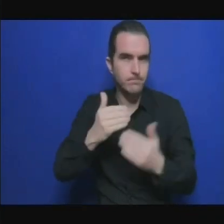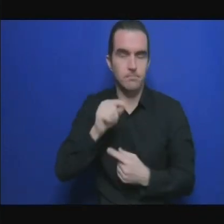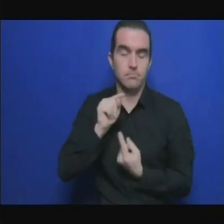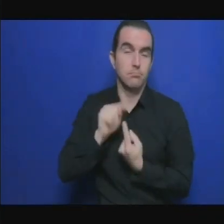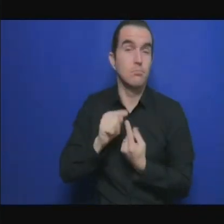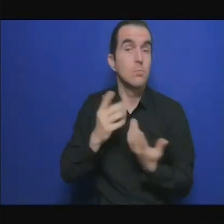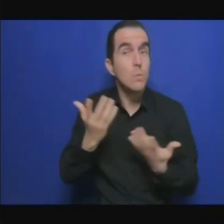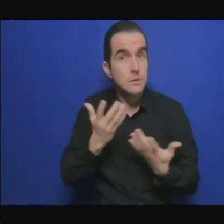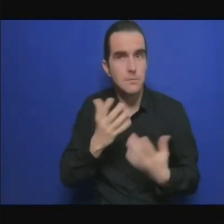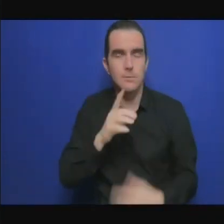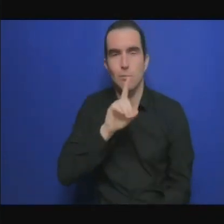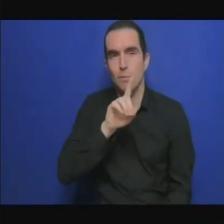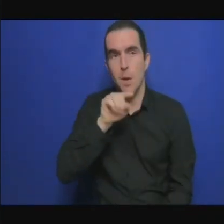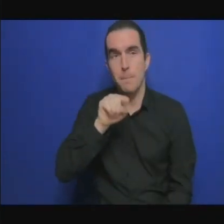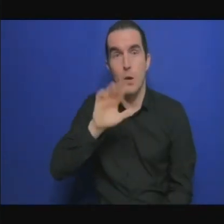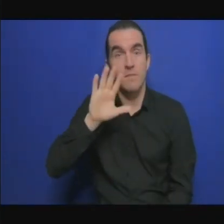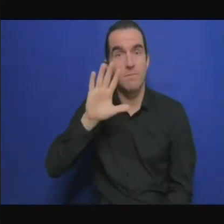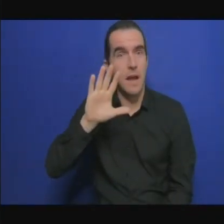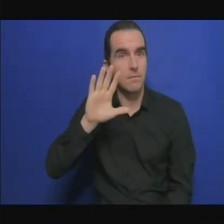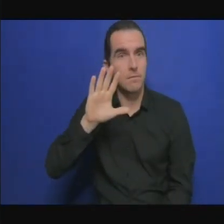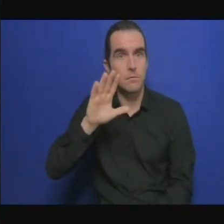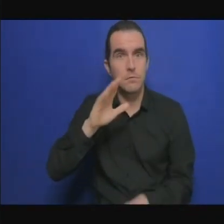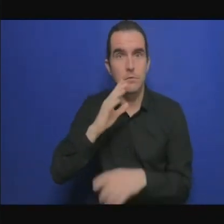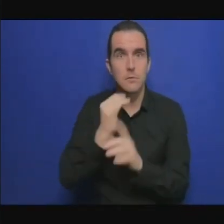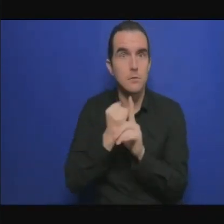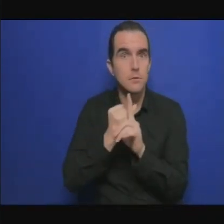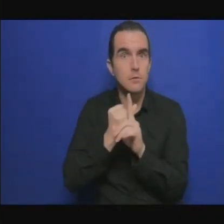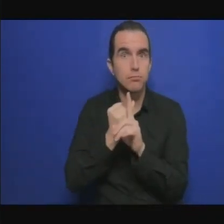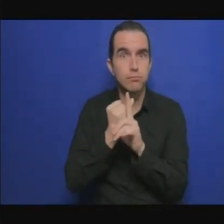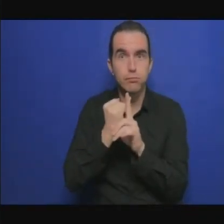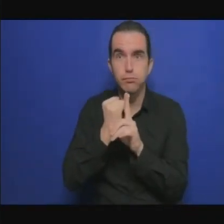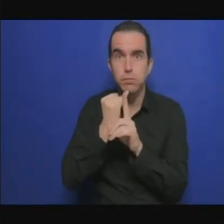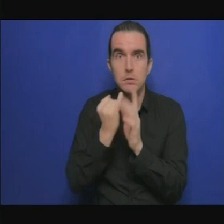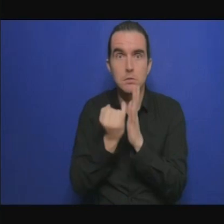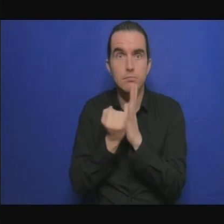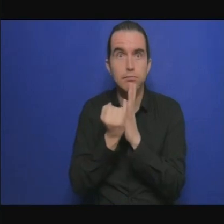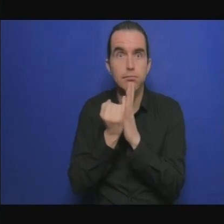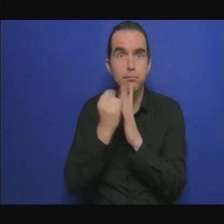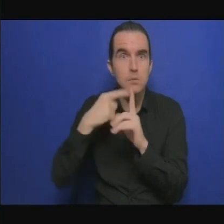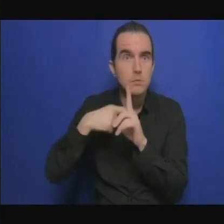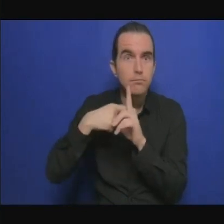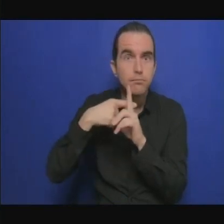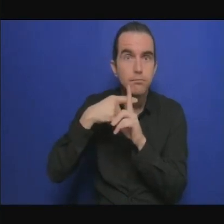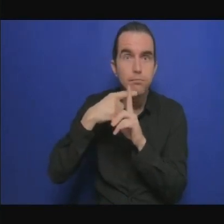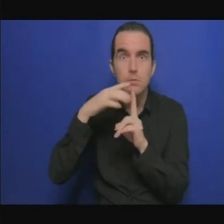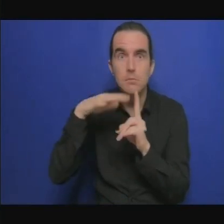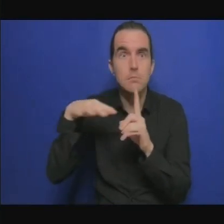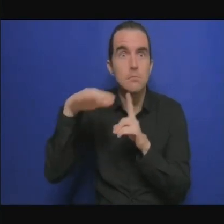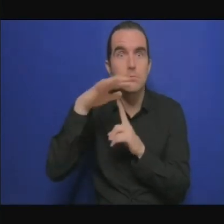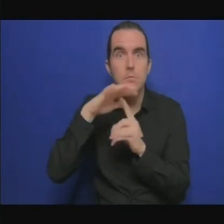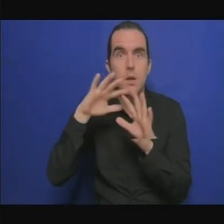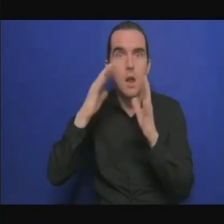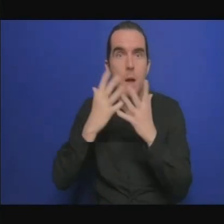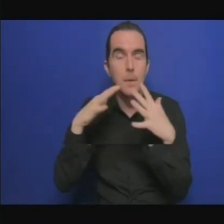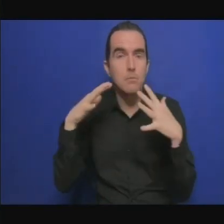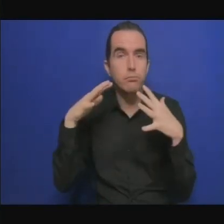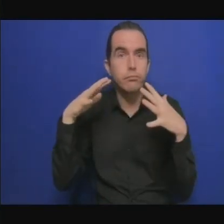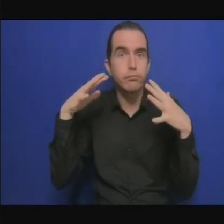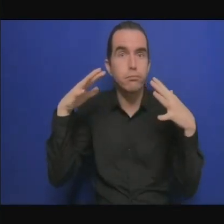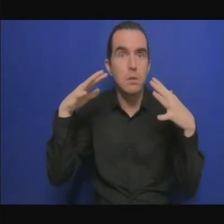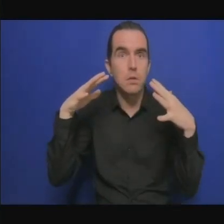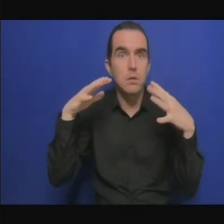finalement, ce seuil, il semble qu rythme actuel, pourrait être dépassé en 2030. Donc,'est déjà demain. Donc, ça, c'est un premier résultat